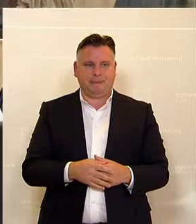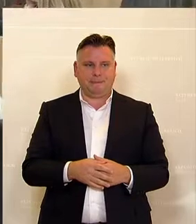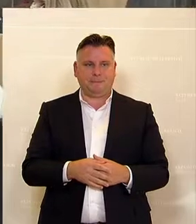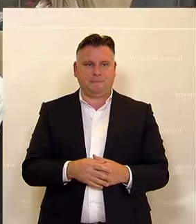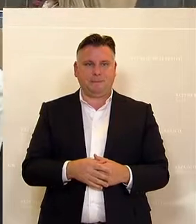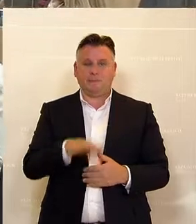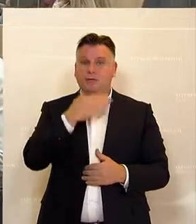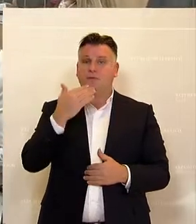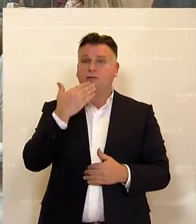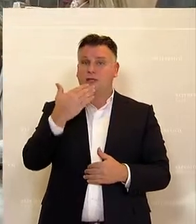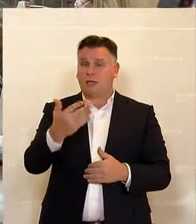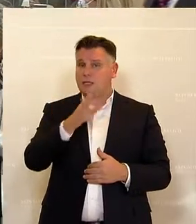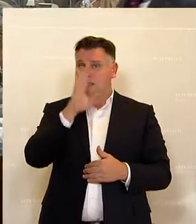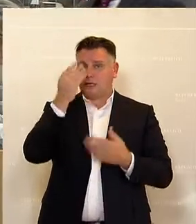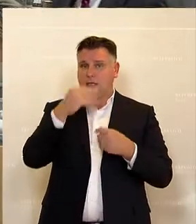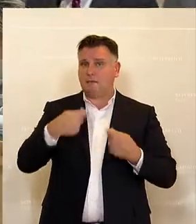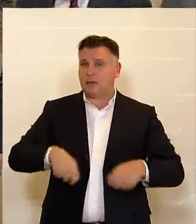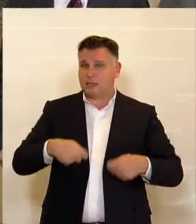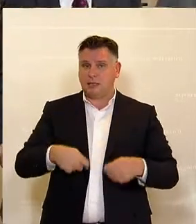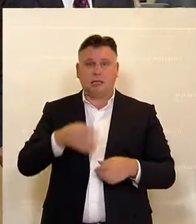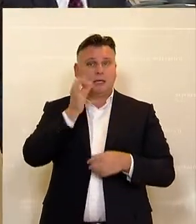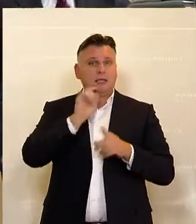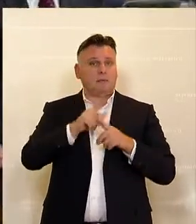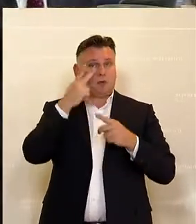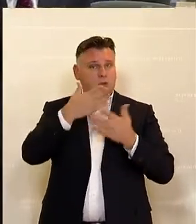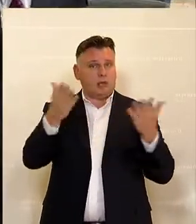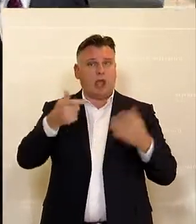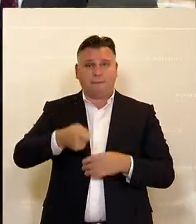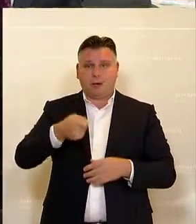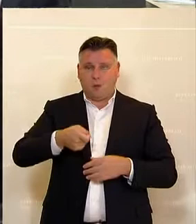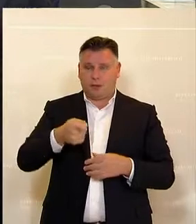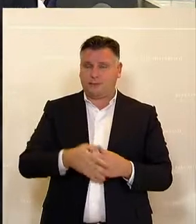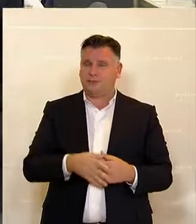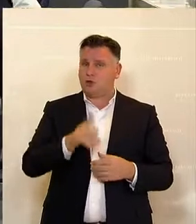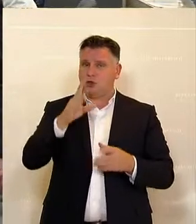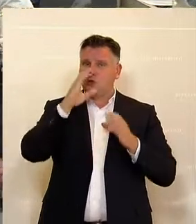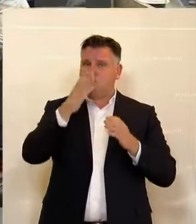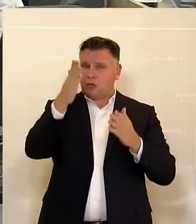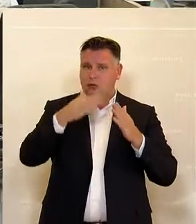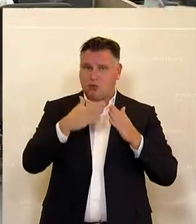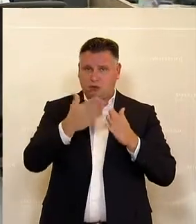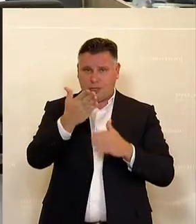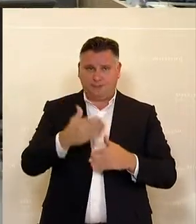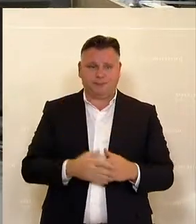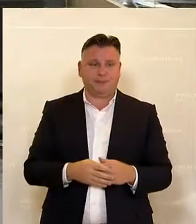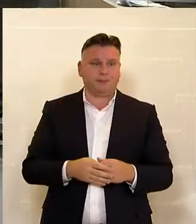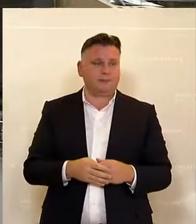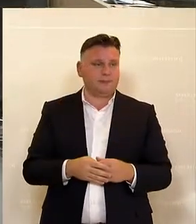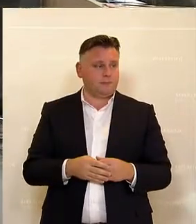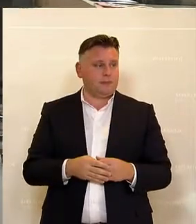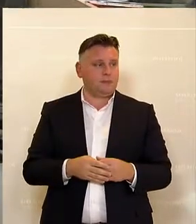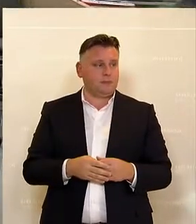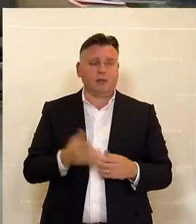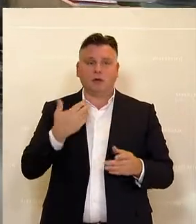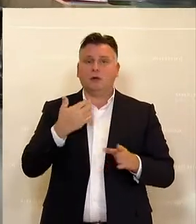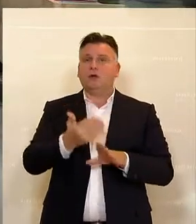Es würden schon viele Vorschläge auf dem Tisch liegen, nun geht es um die Umsetzung. Jetzt am Wort Finanzminister Magnus Brunner. Vielleicht